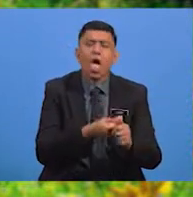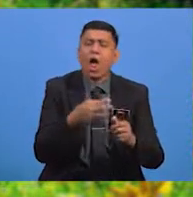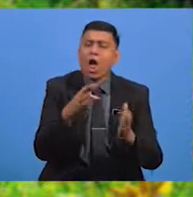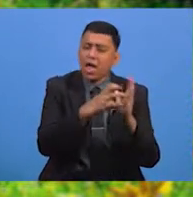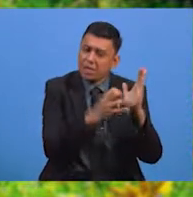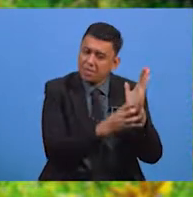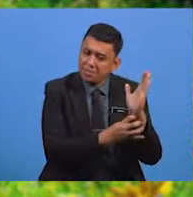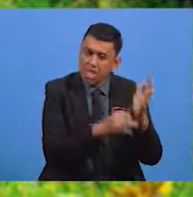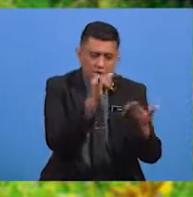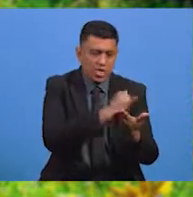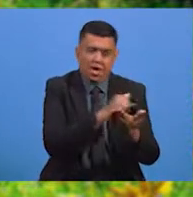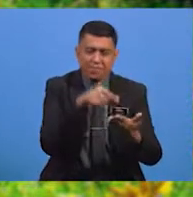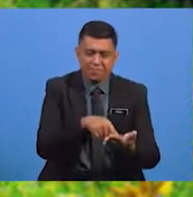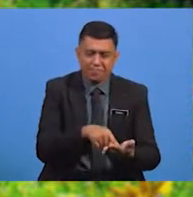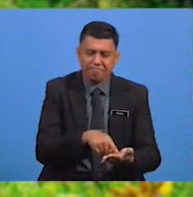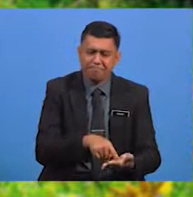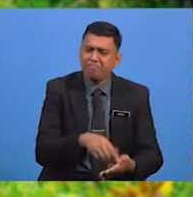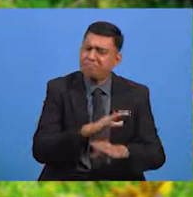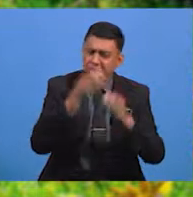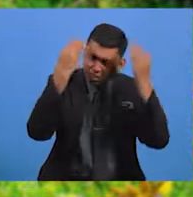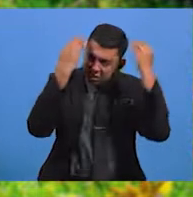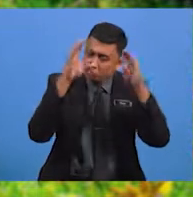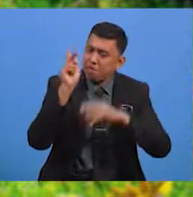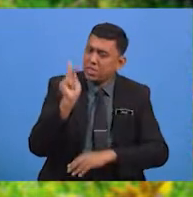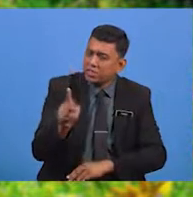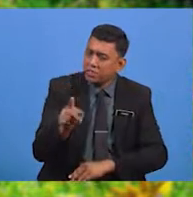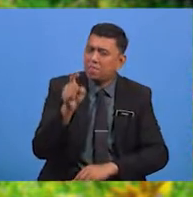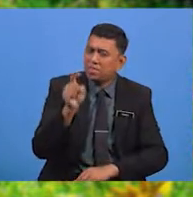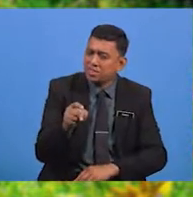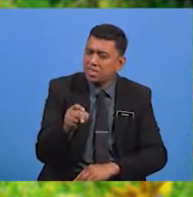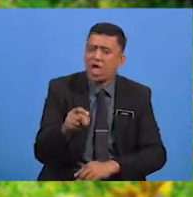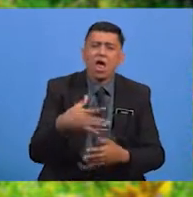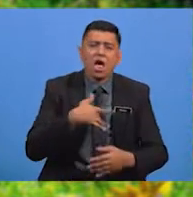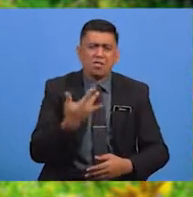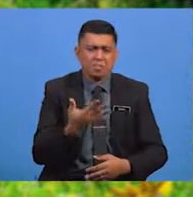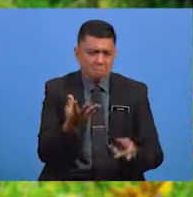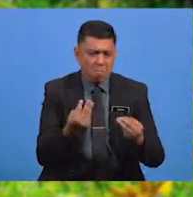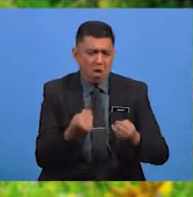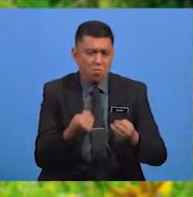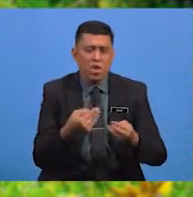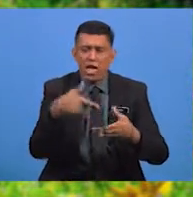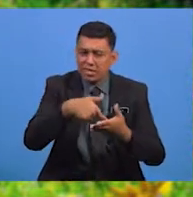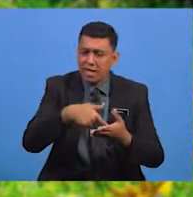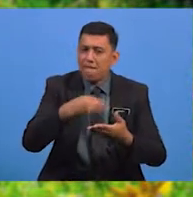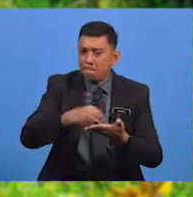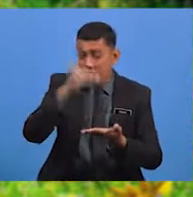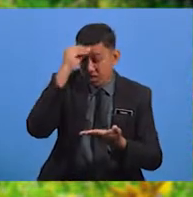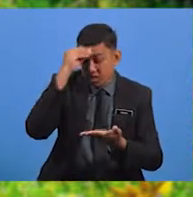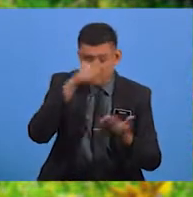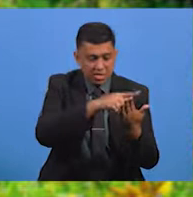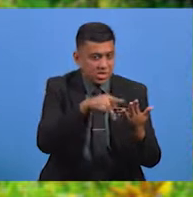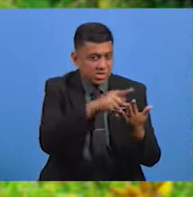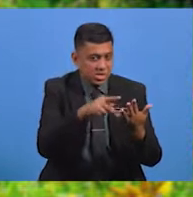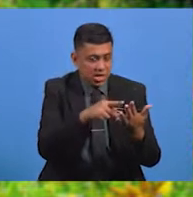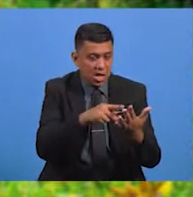Cikgu Pasti Murid Sekalian Semakin Teruja Untuk Mendalami Lagi Kajian